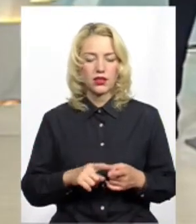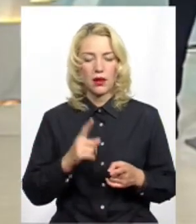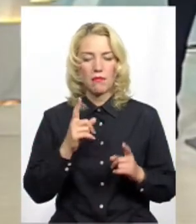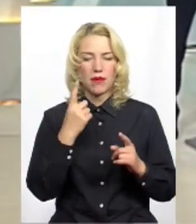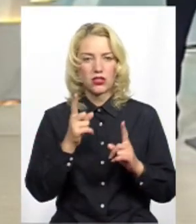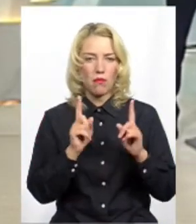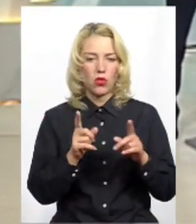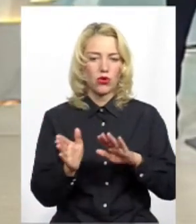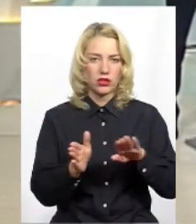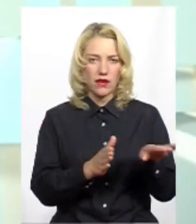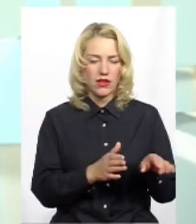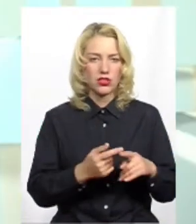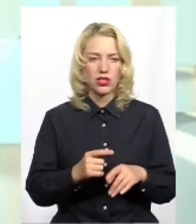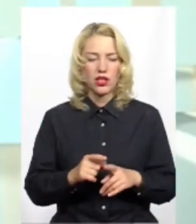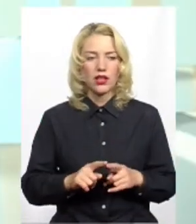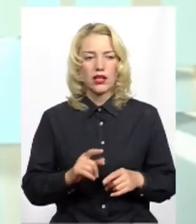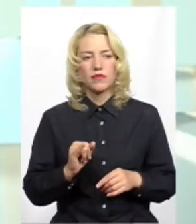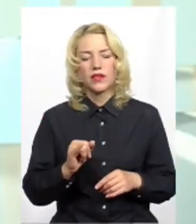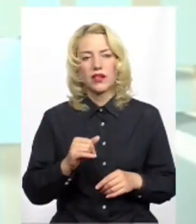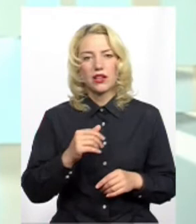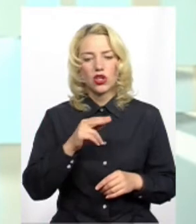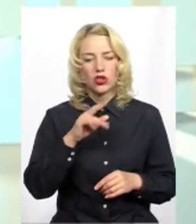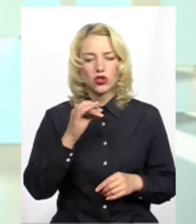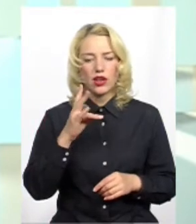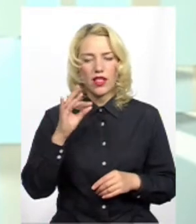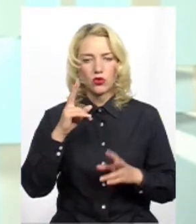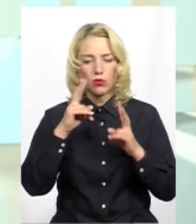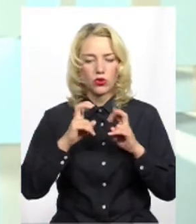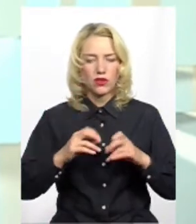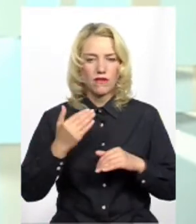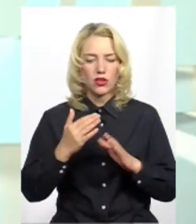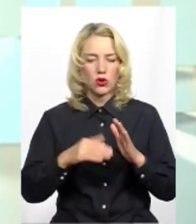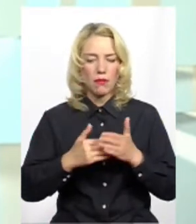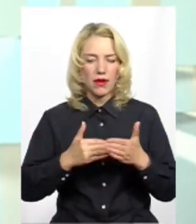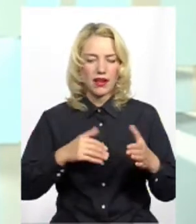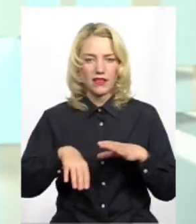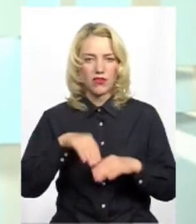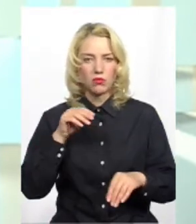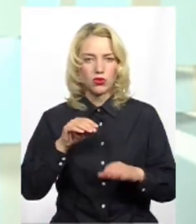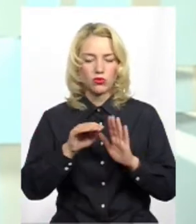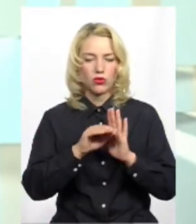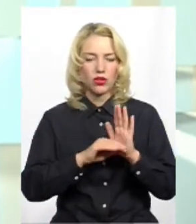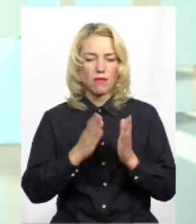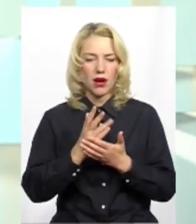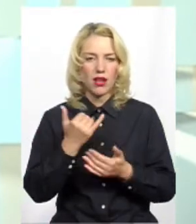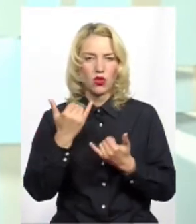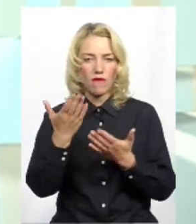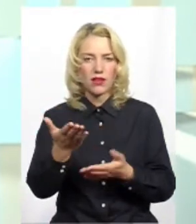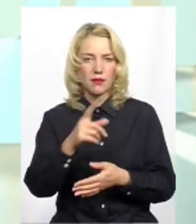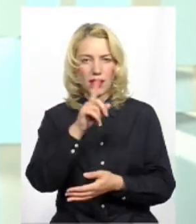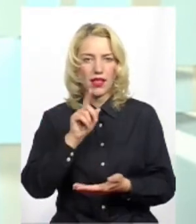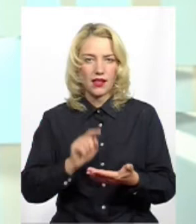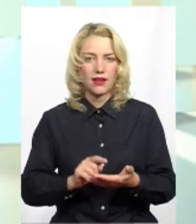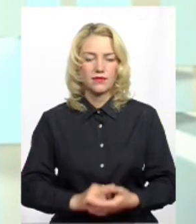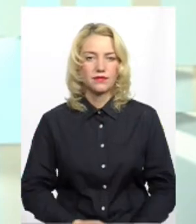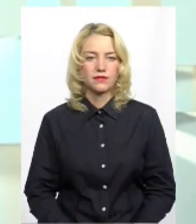завершили. Координатор Центру ЮА і Руху Чесного Олег Черненко проаналізував вашу передвиборчу програму. Маю до вас питання. Прошу,